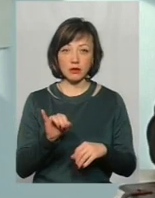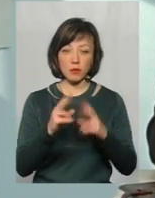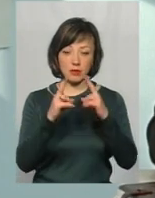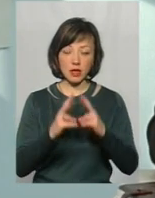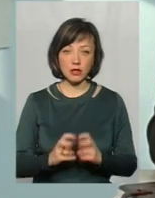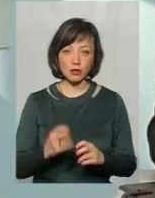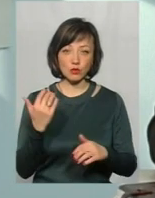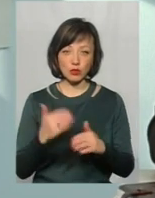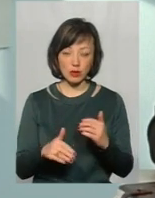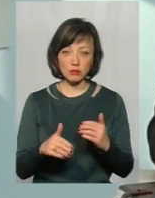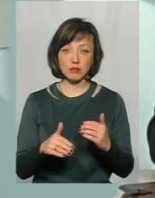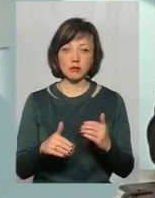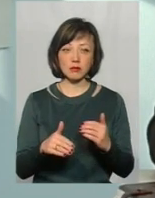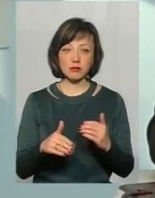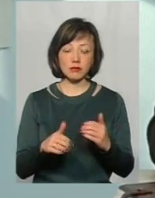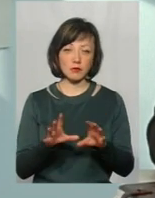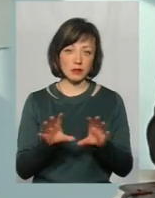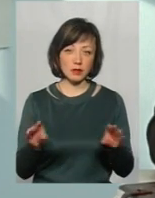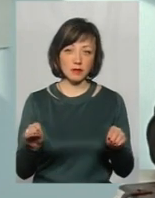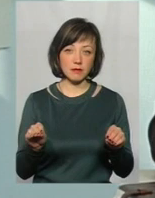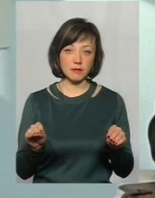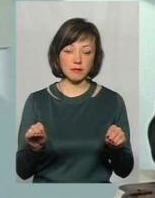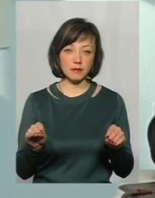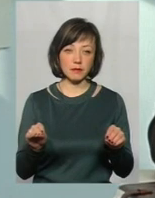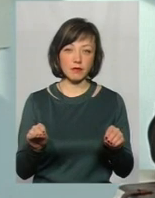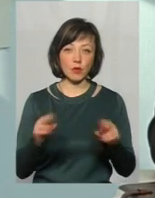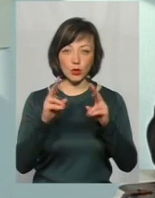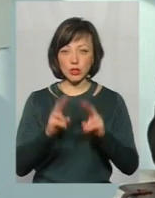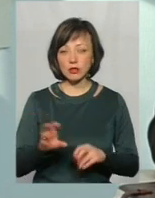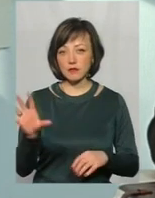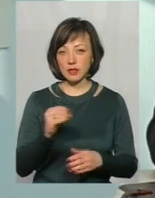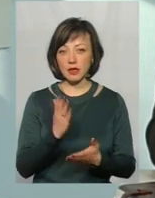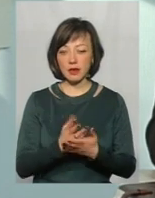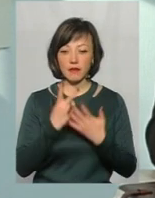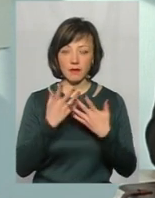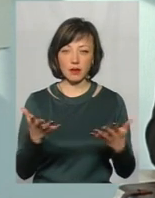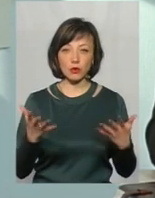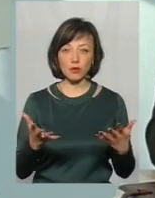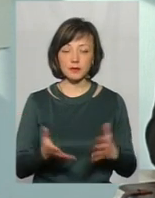пройшла освідування, все дослідження, все є видно.